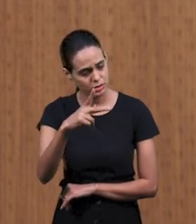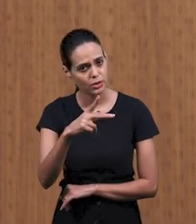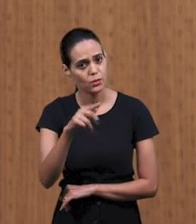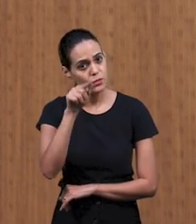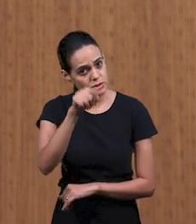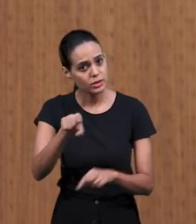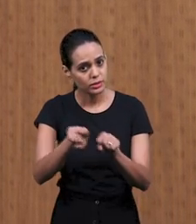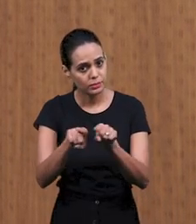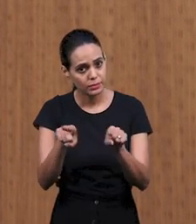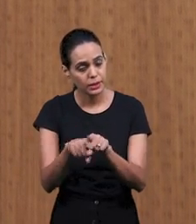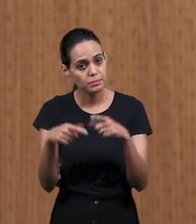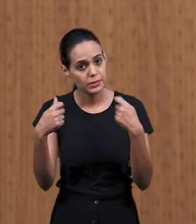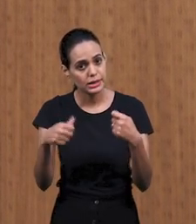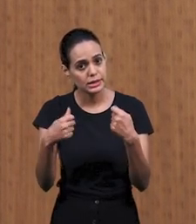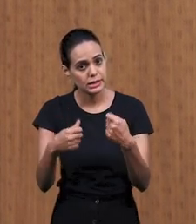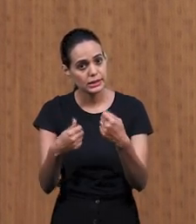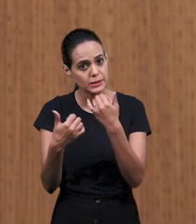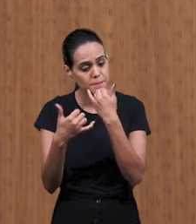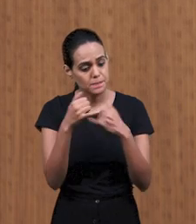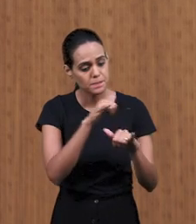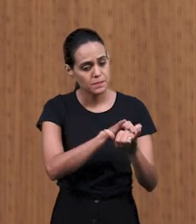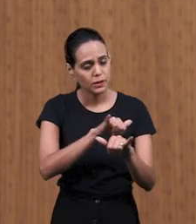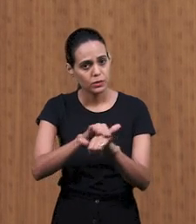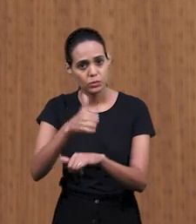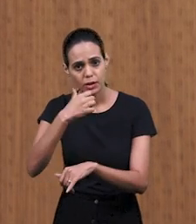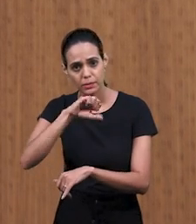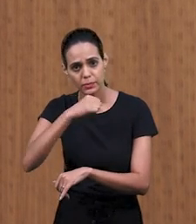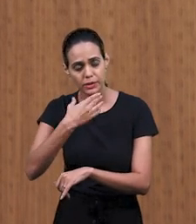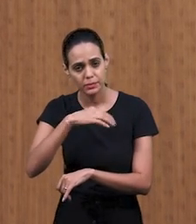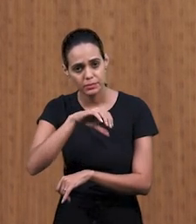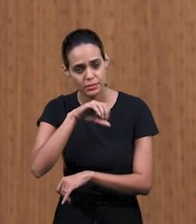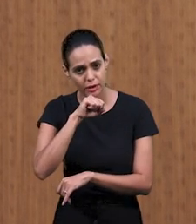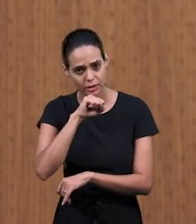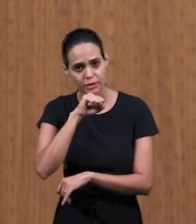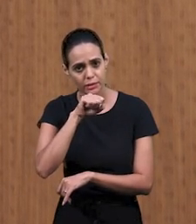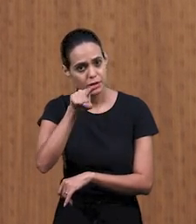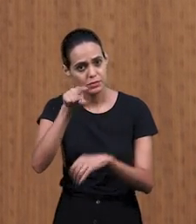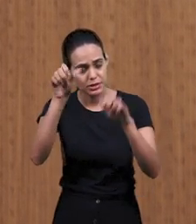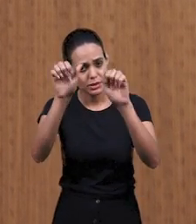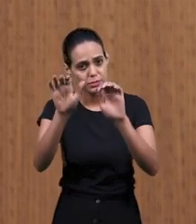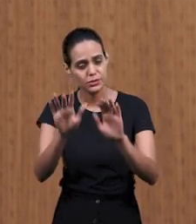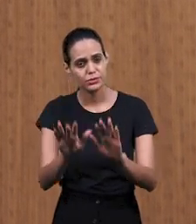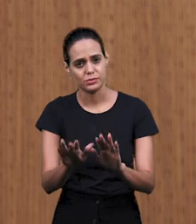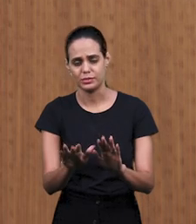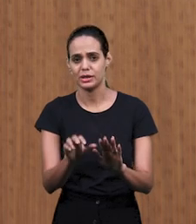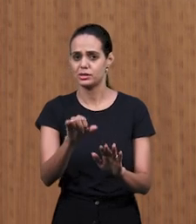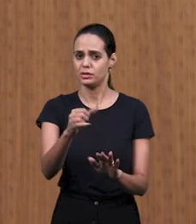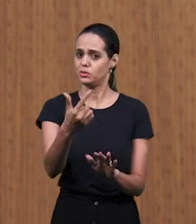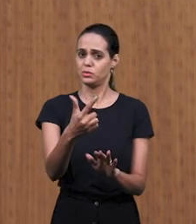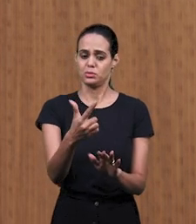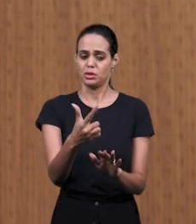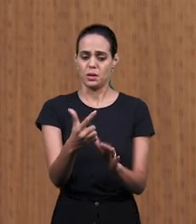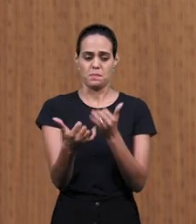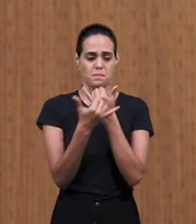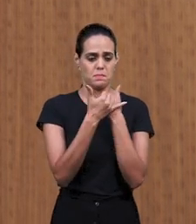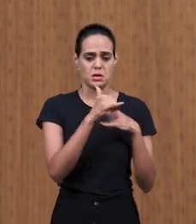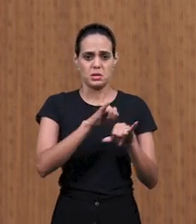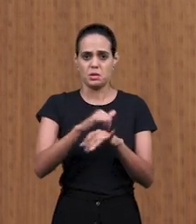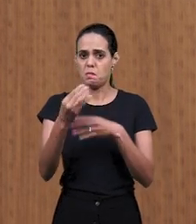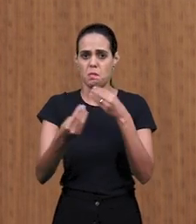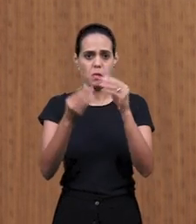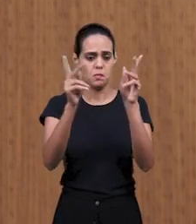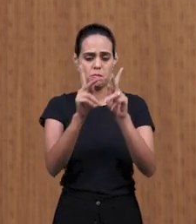чтобы ты могла быть благословлена. Потому что если нет прощения, нет мира, прости